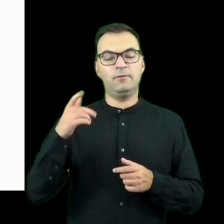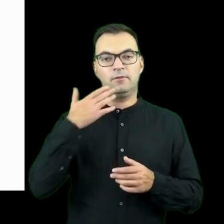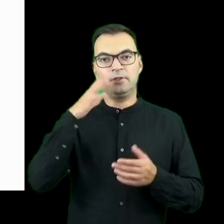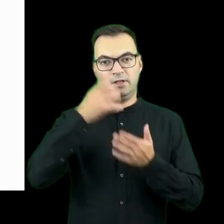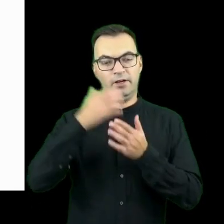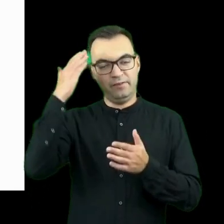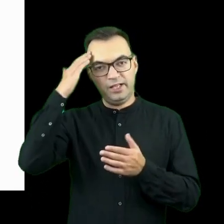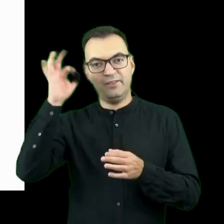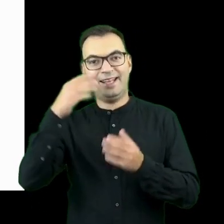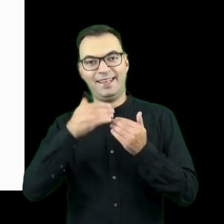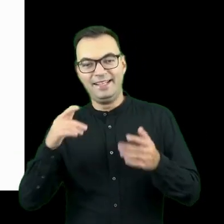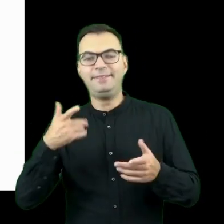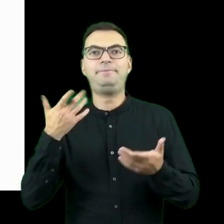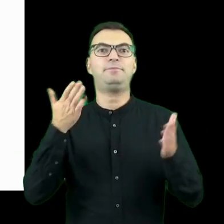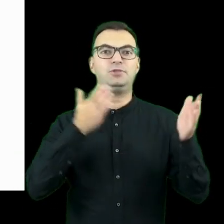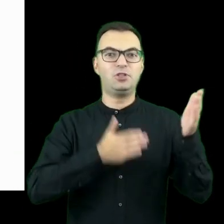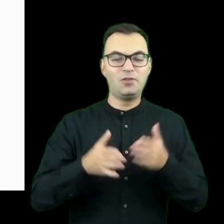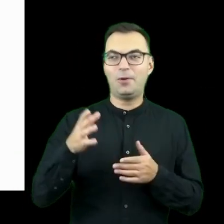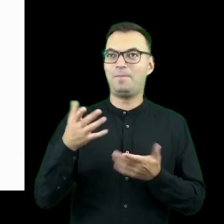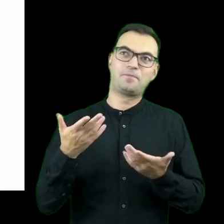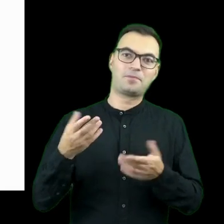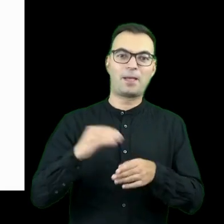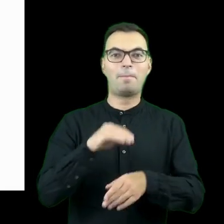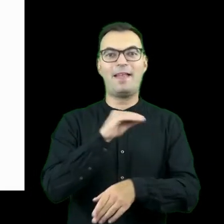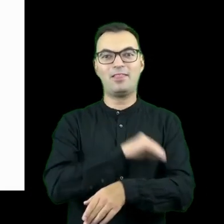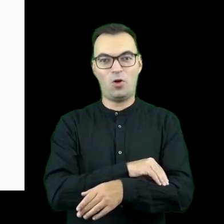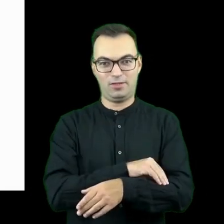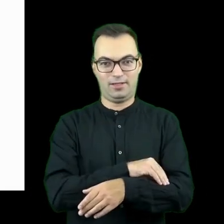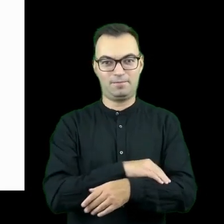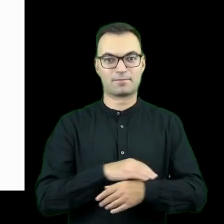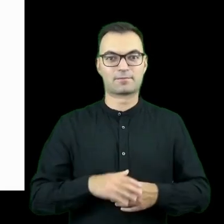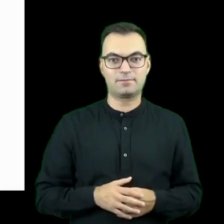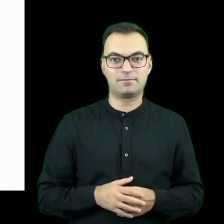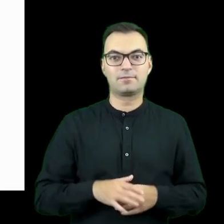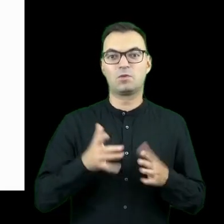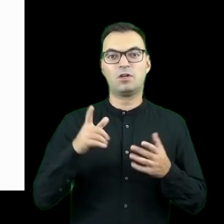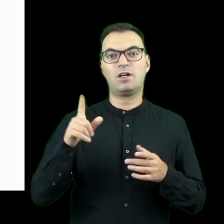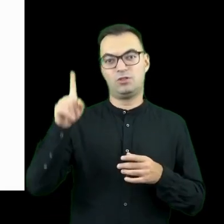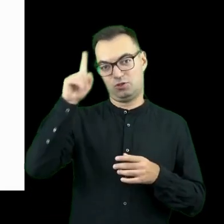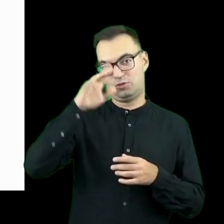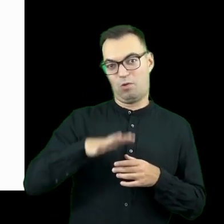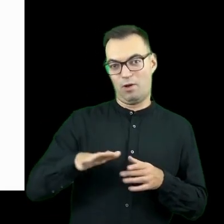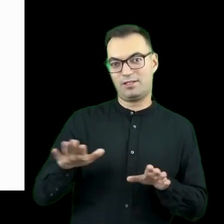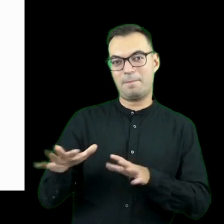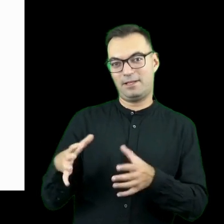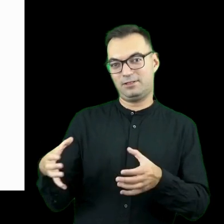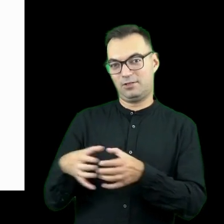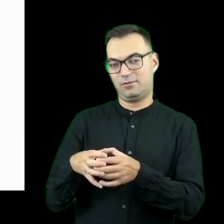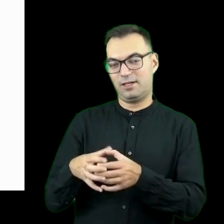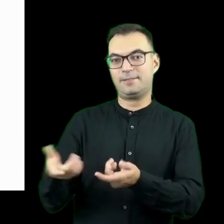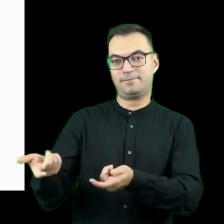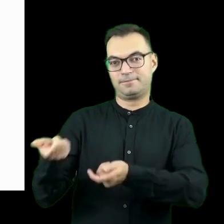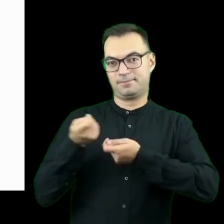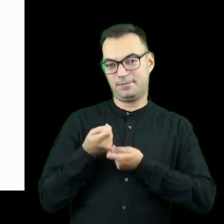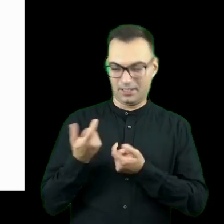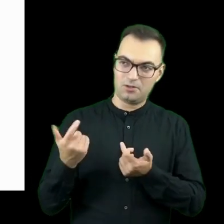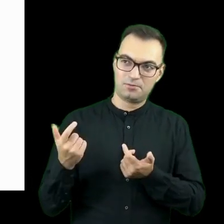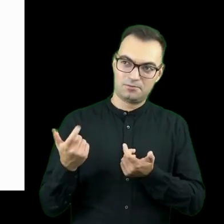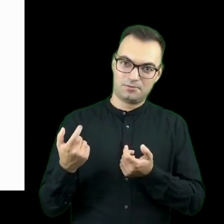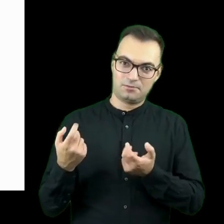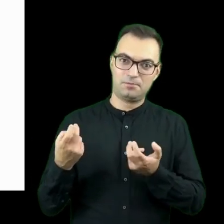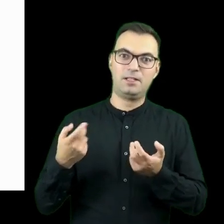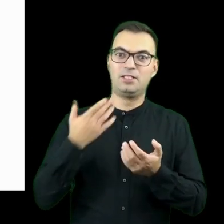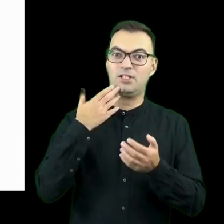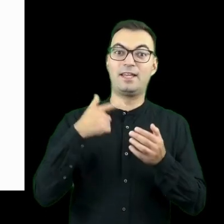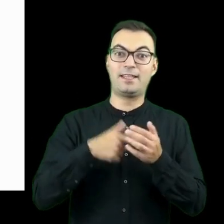teatrze do zaprojektowania metody angażującej lokalną społeczność w formie dyskusji, czyli zaprojektował pewną